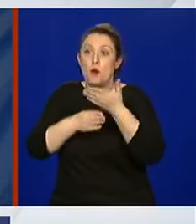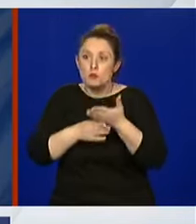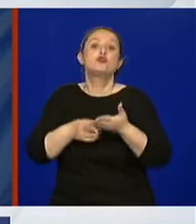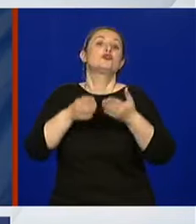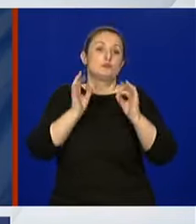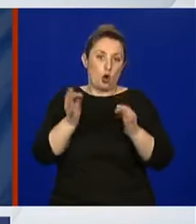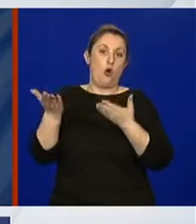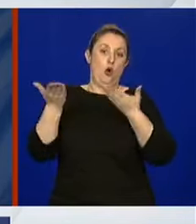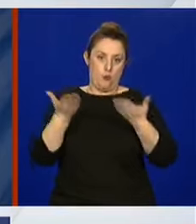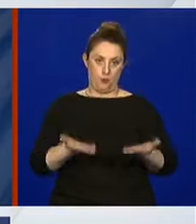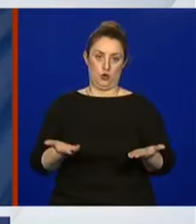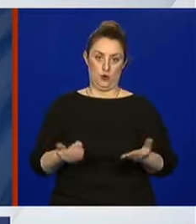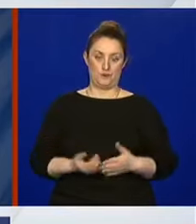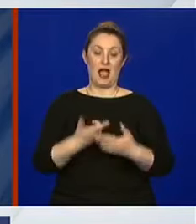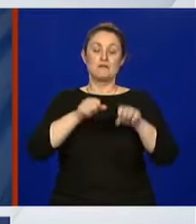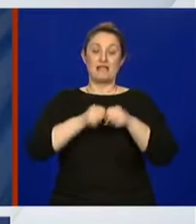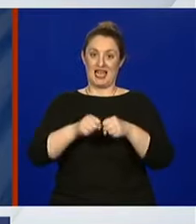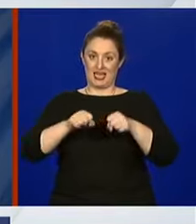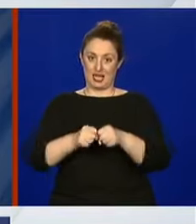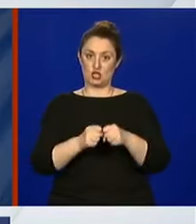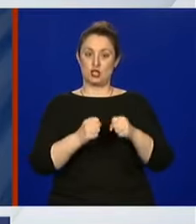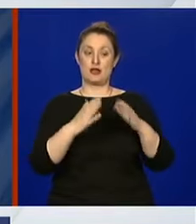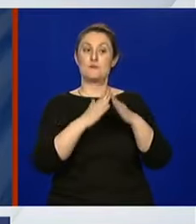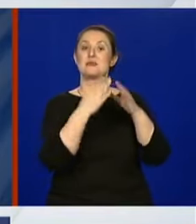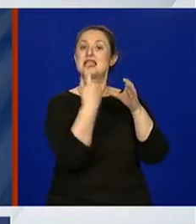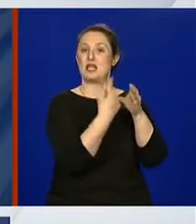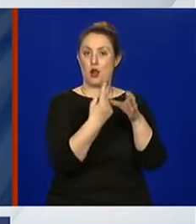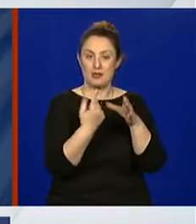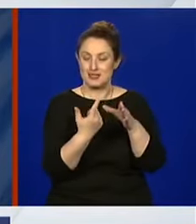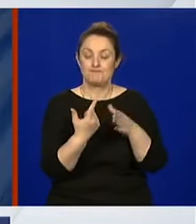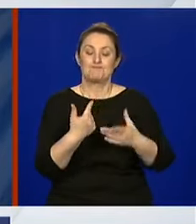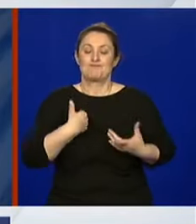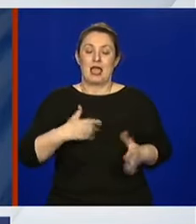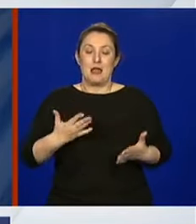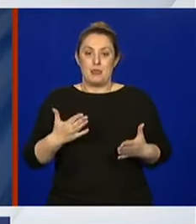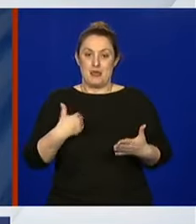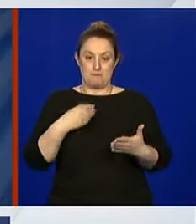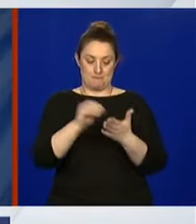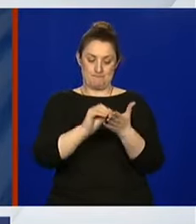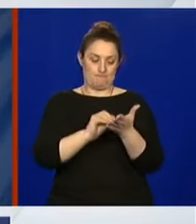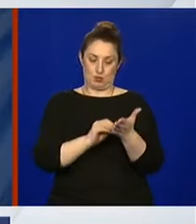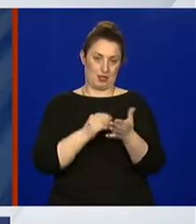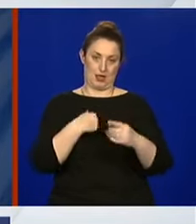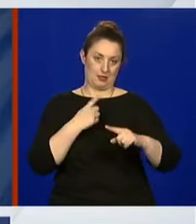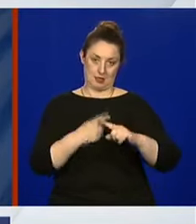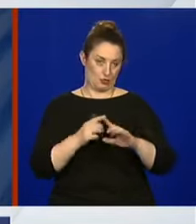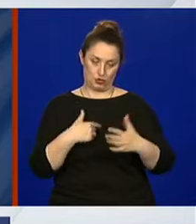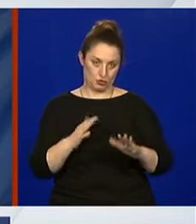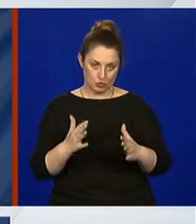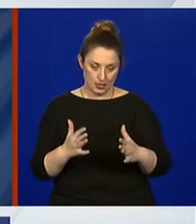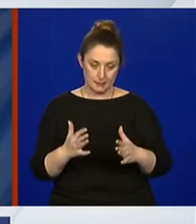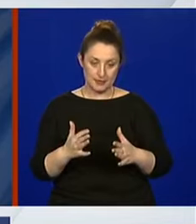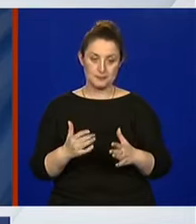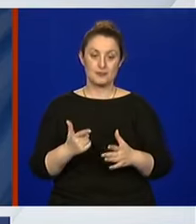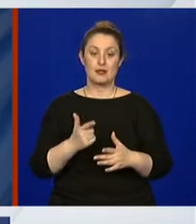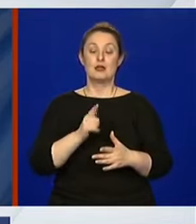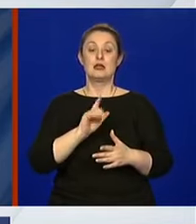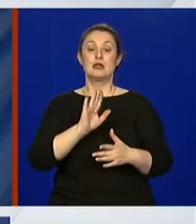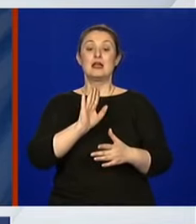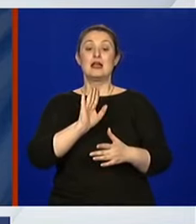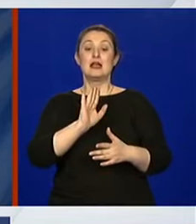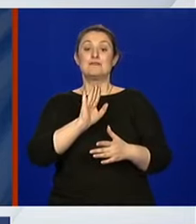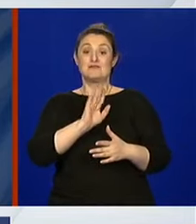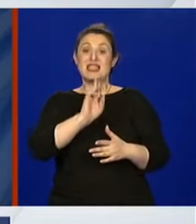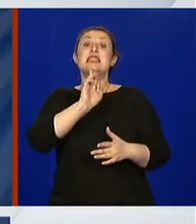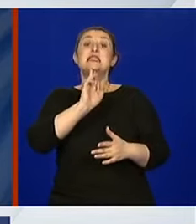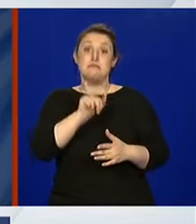kršenja mjera izolacije, ja nema sad ovdje točane brojeve, međutim, takvih slučajeva ima,